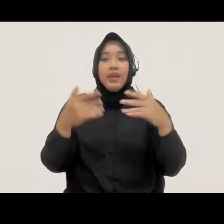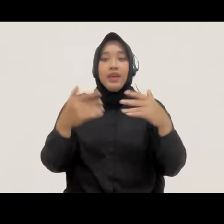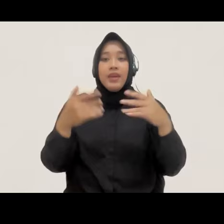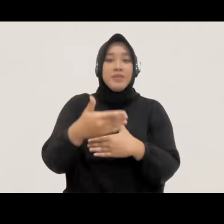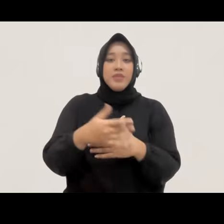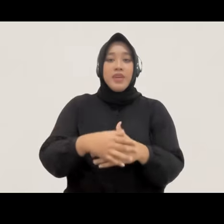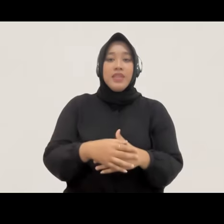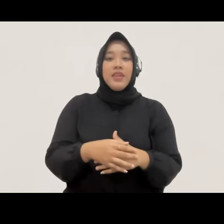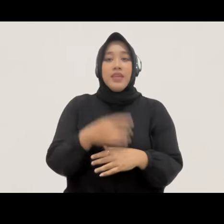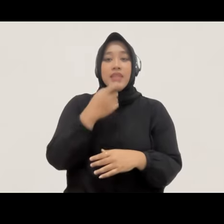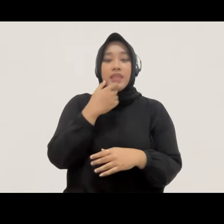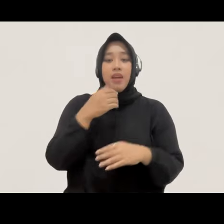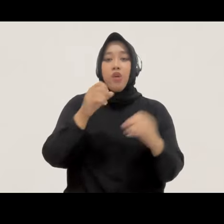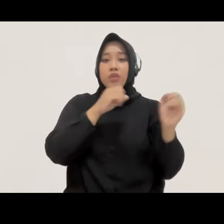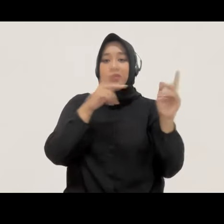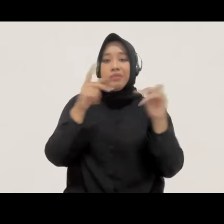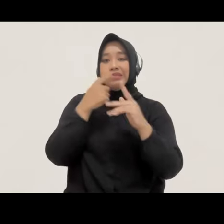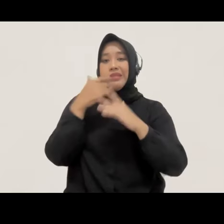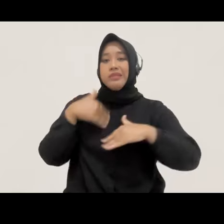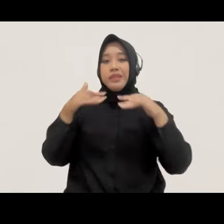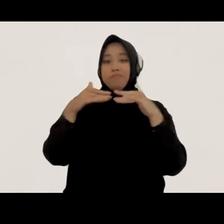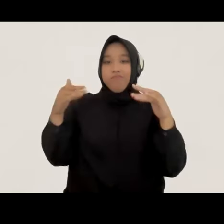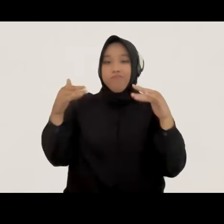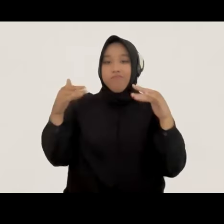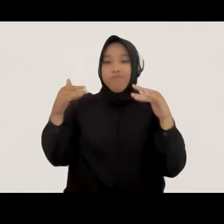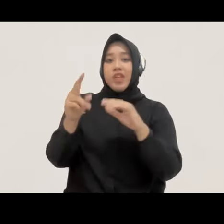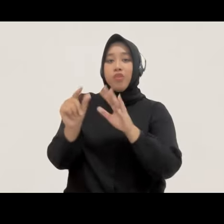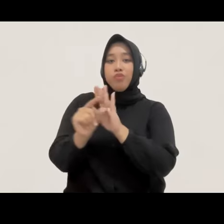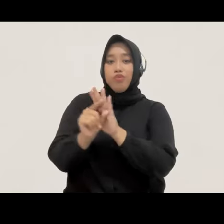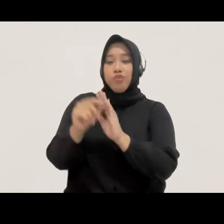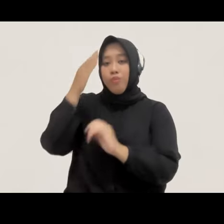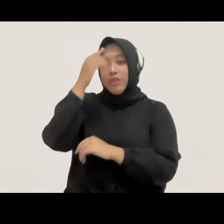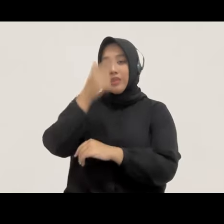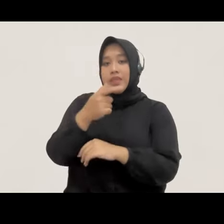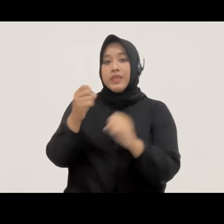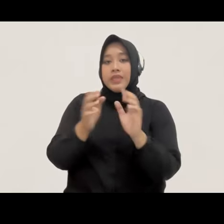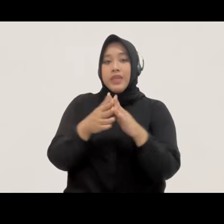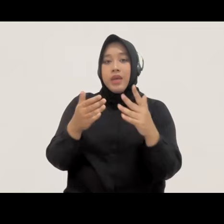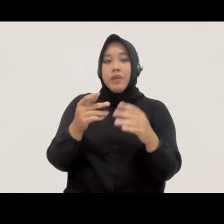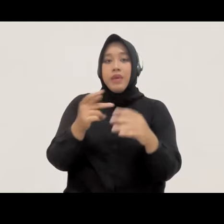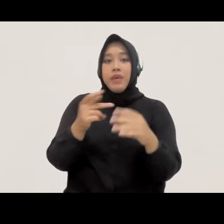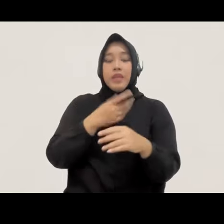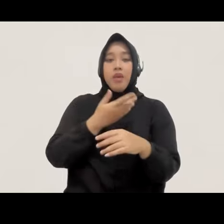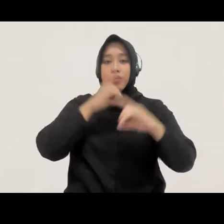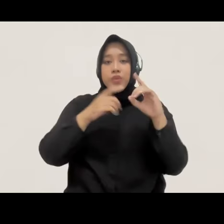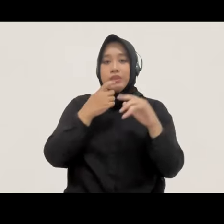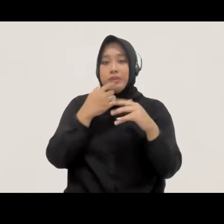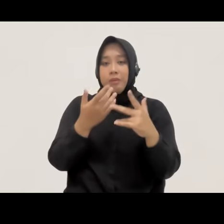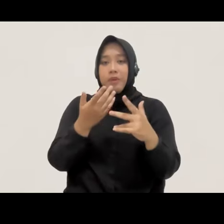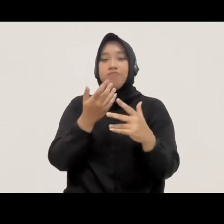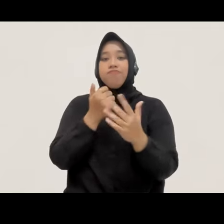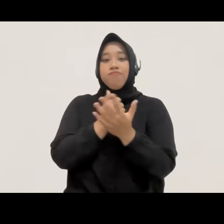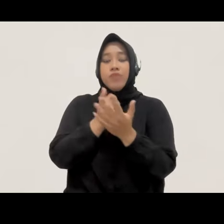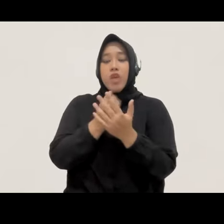tentang miskonsepsi keadilan restoratif dalam RUU Polri, dan juga kita akan mendiskusikan apa yang bisa menjadi